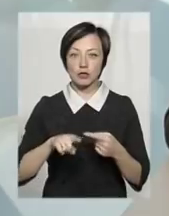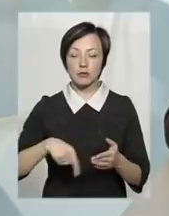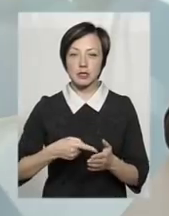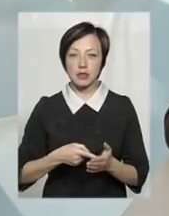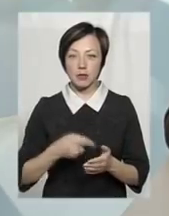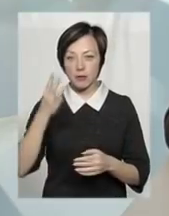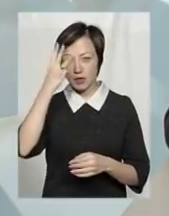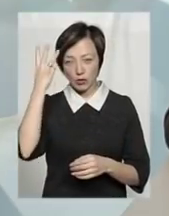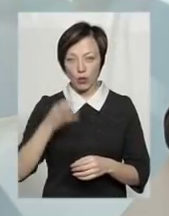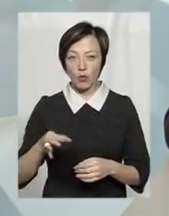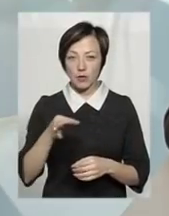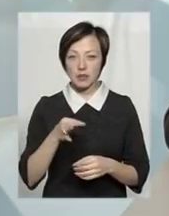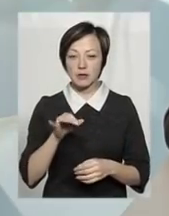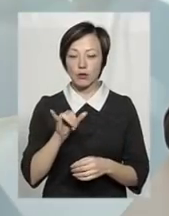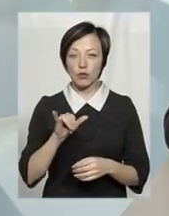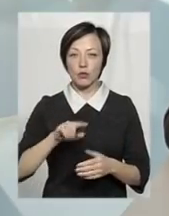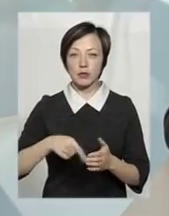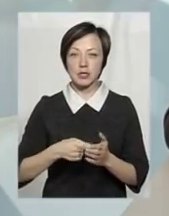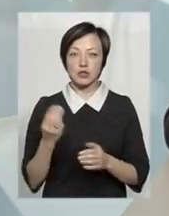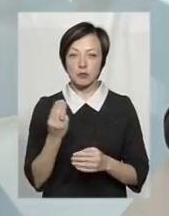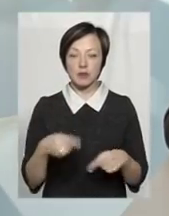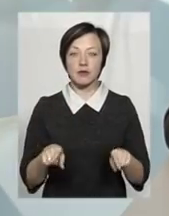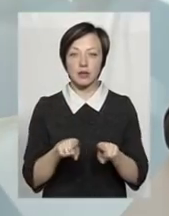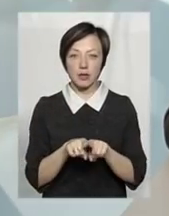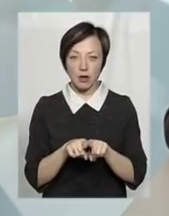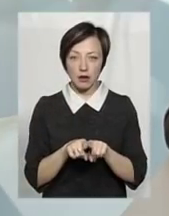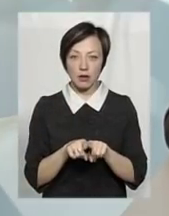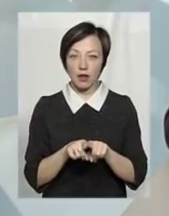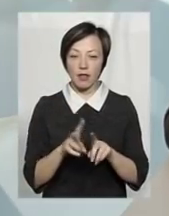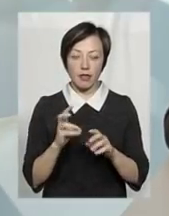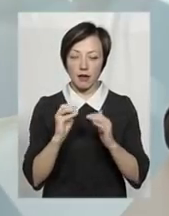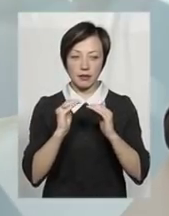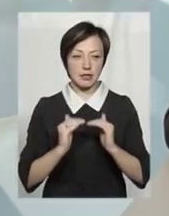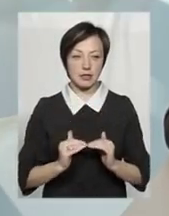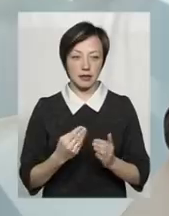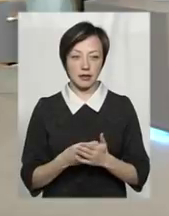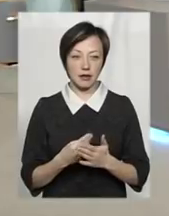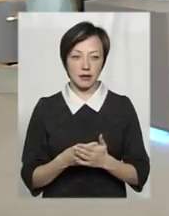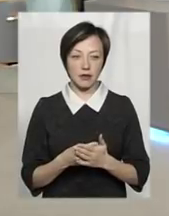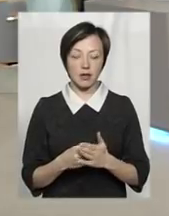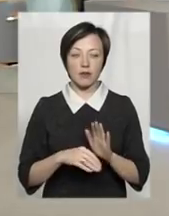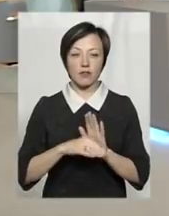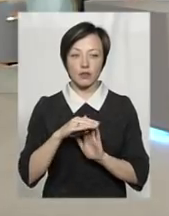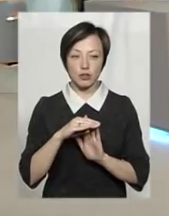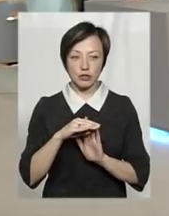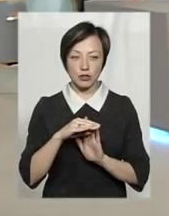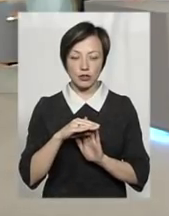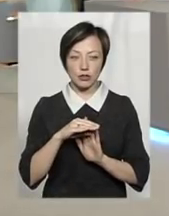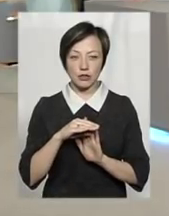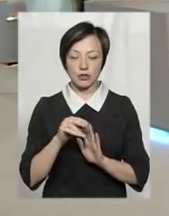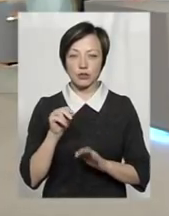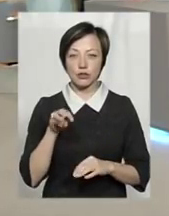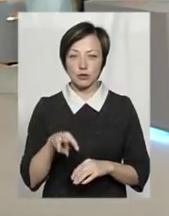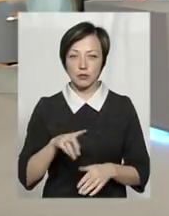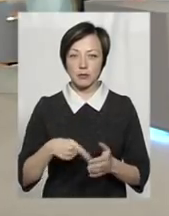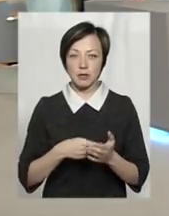Хмельницької області, в Шепетівці і так, ну, він не низький тариф. Він вищий від